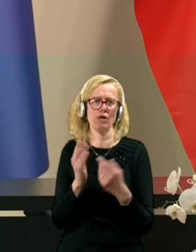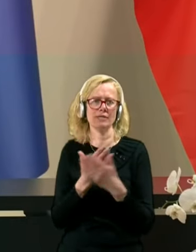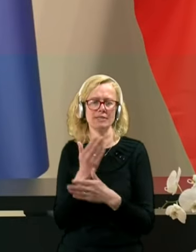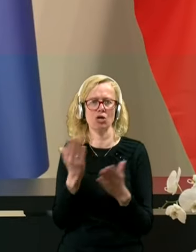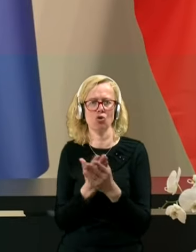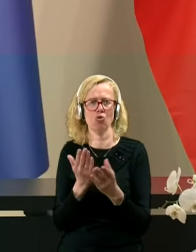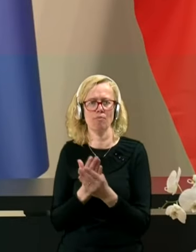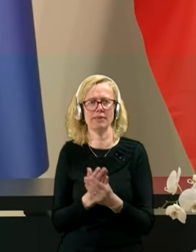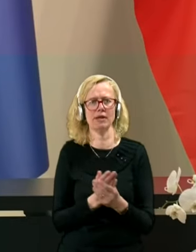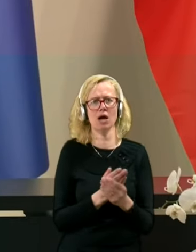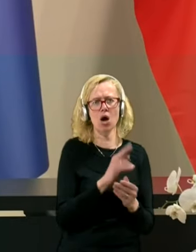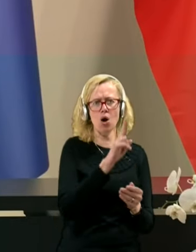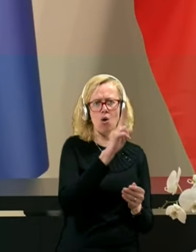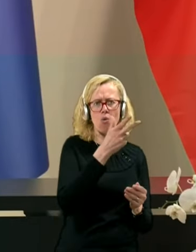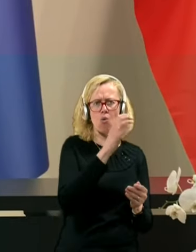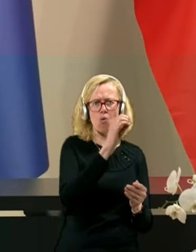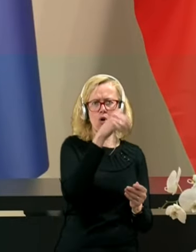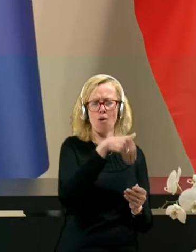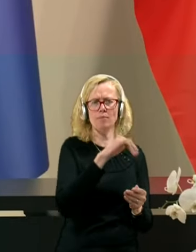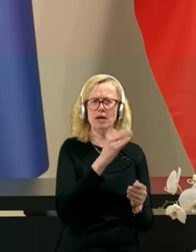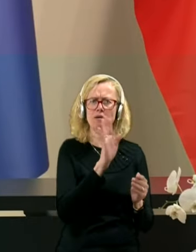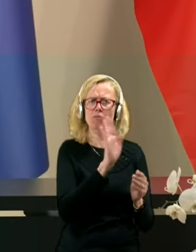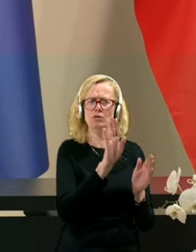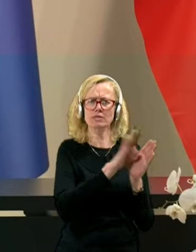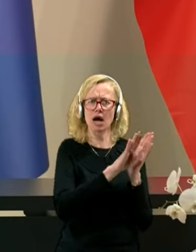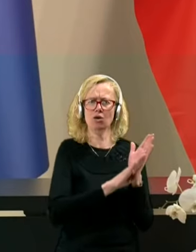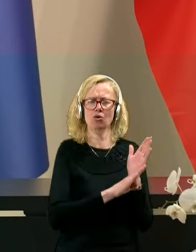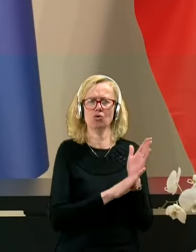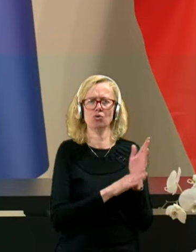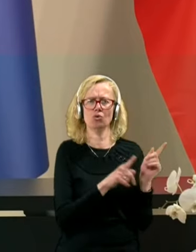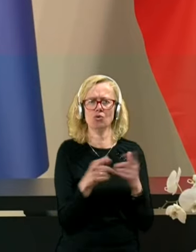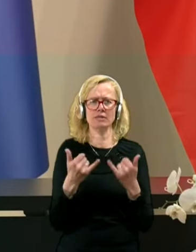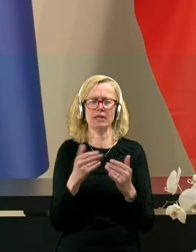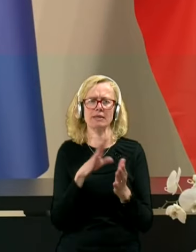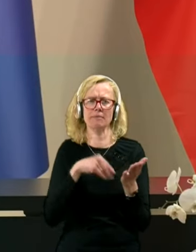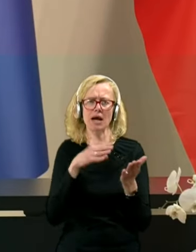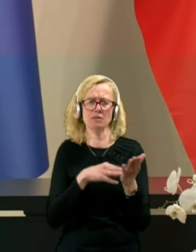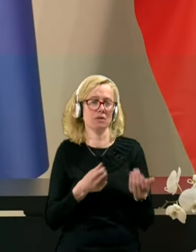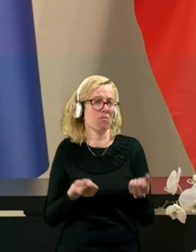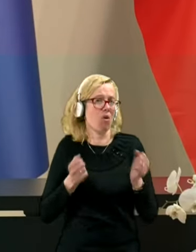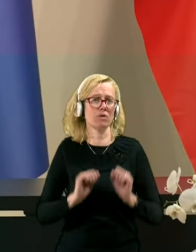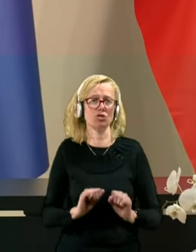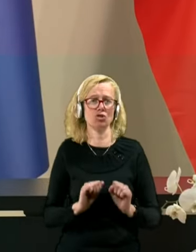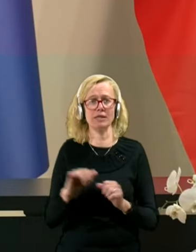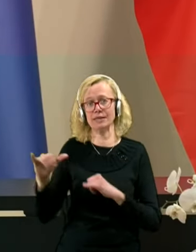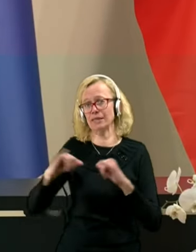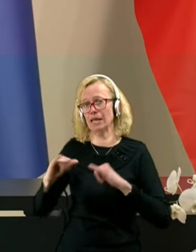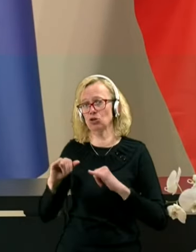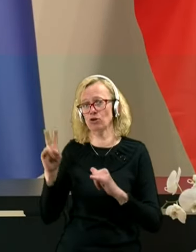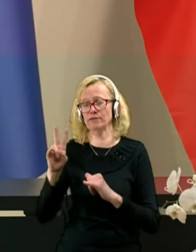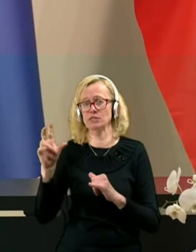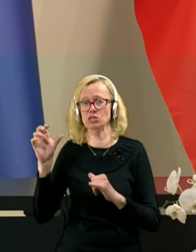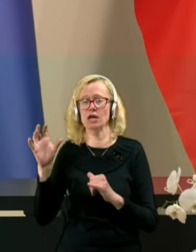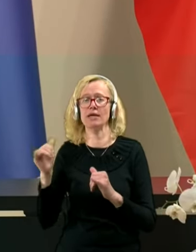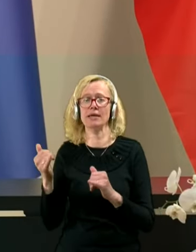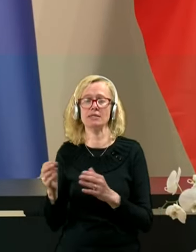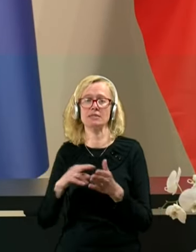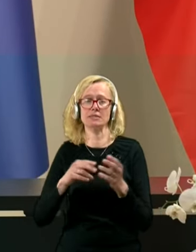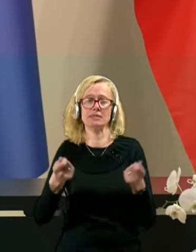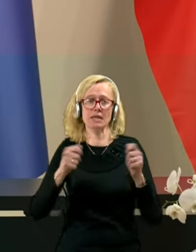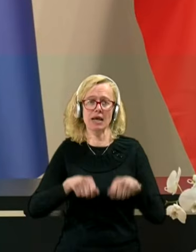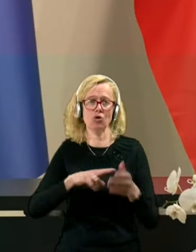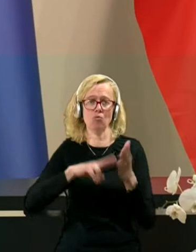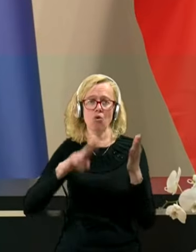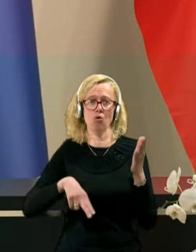po zakonu in tudi po dosedanji praksi po oblaščen se in direktor Veselinovič je sklenil pogodbo z ukomom še v